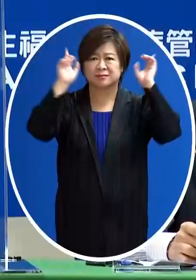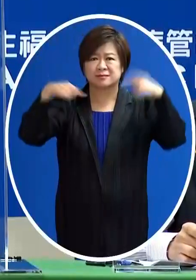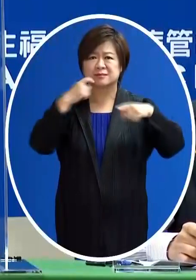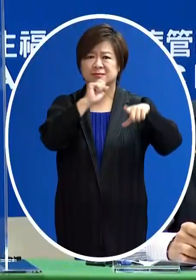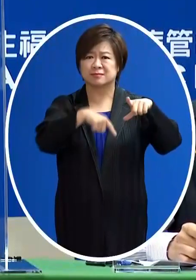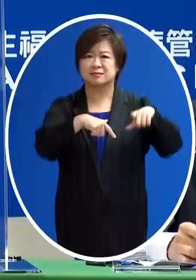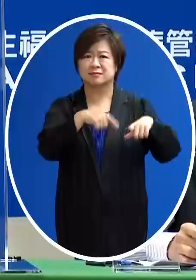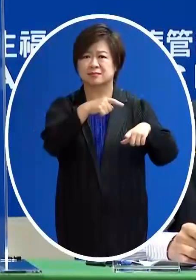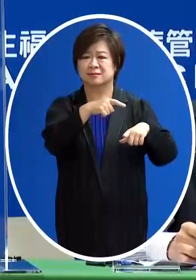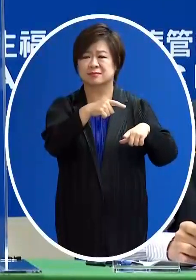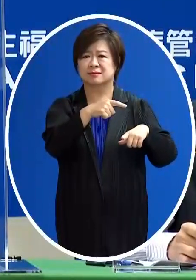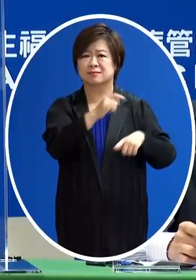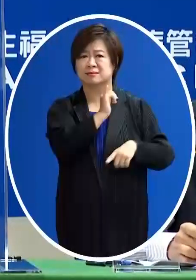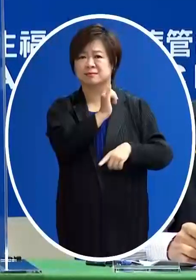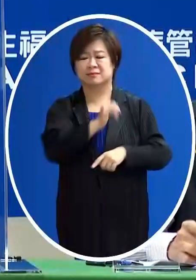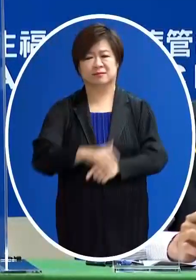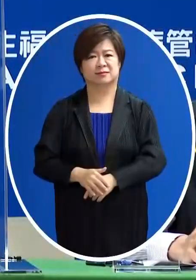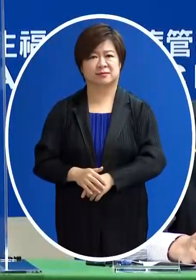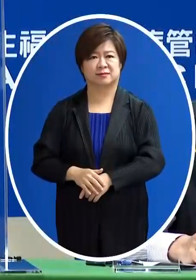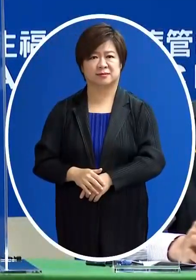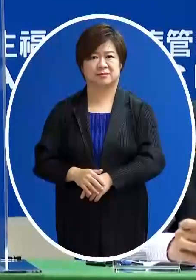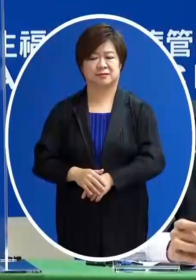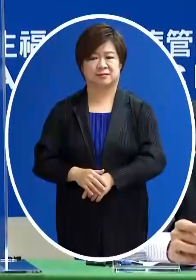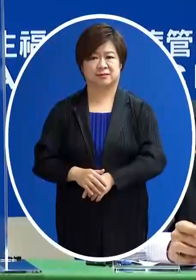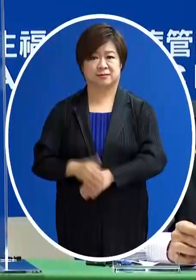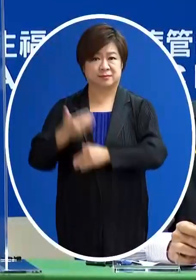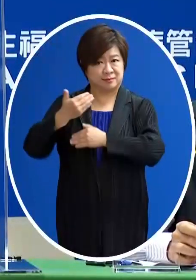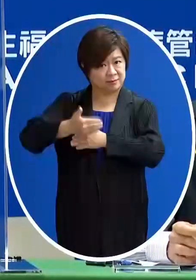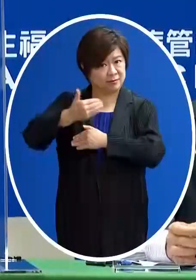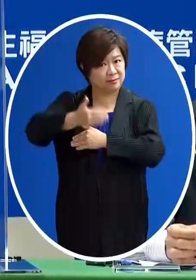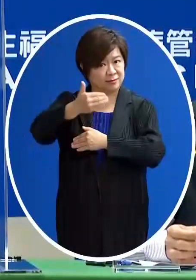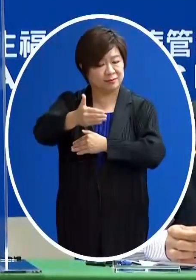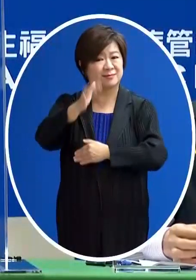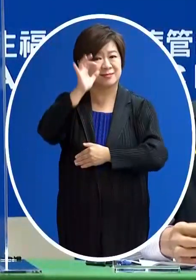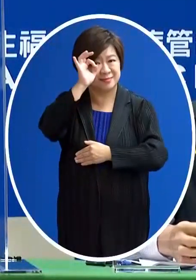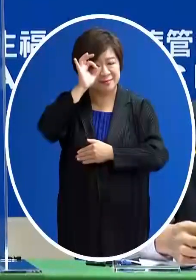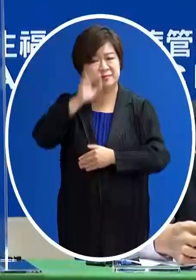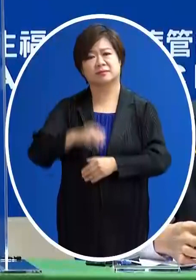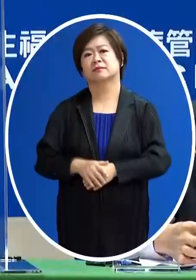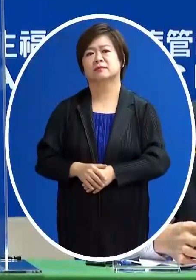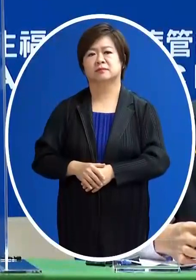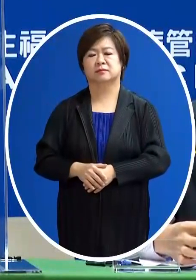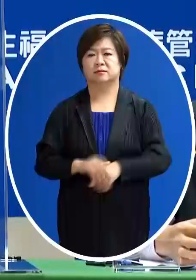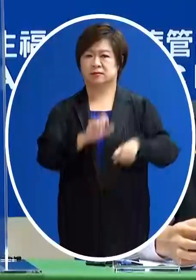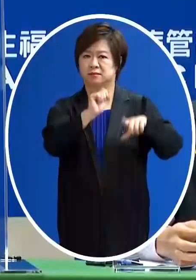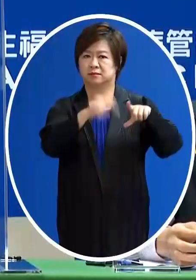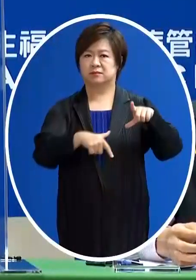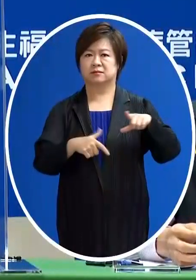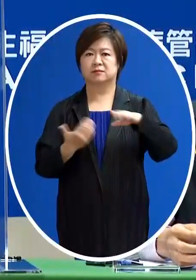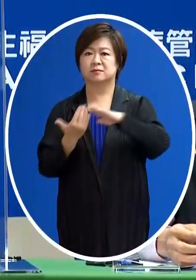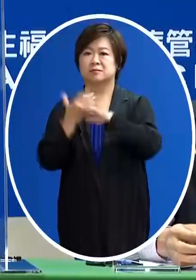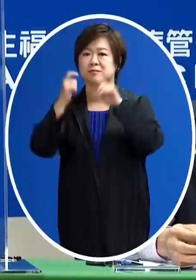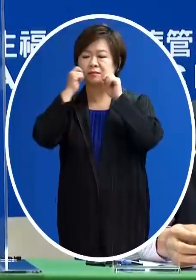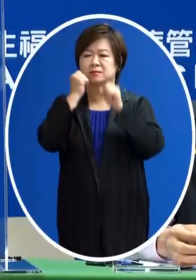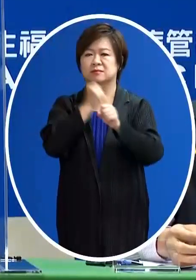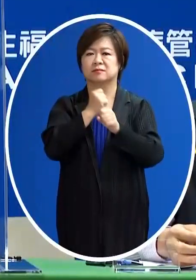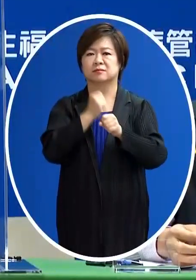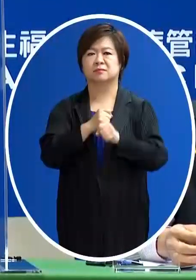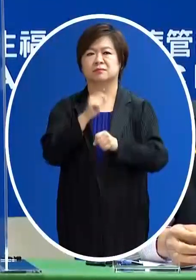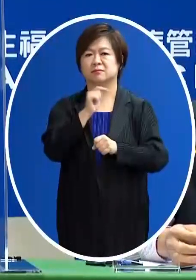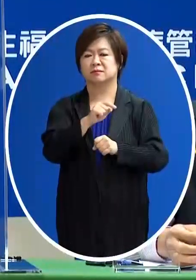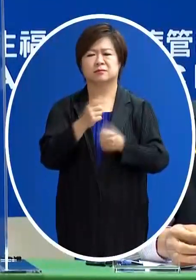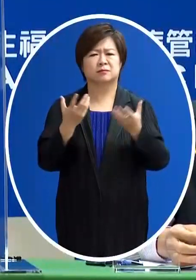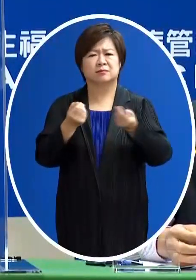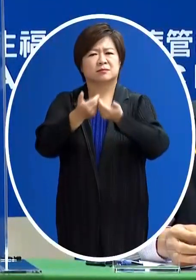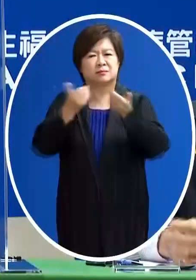的公司那基本上在這個程序 我說這個廠商產品 這都沒有什麼分